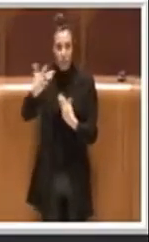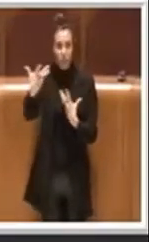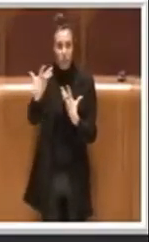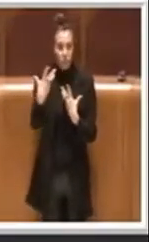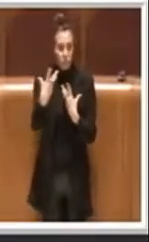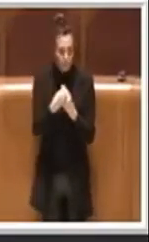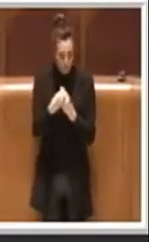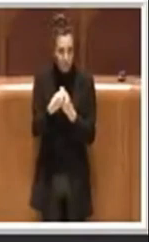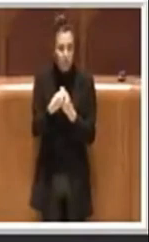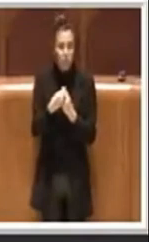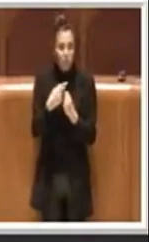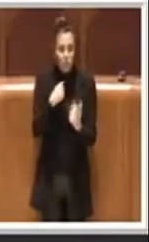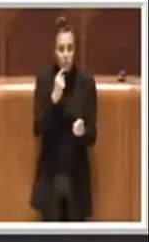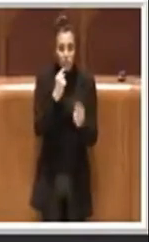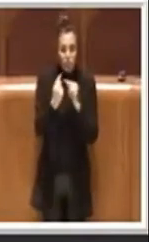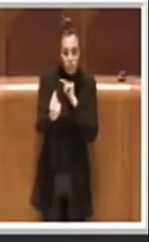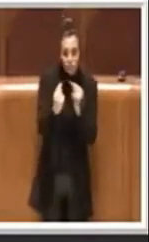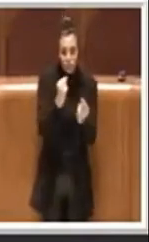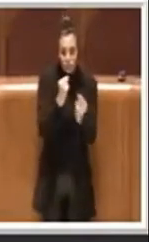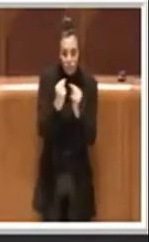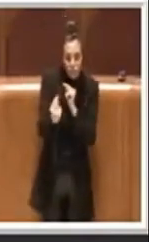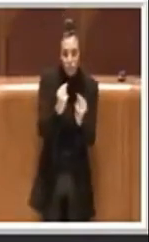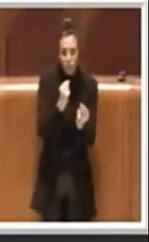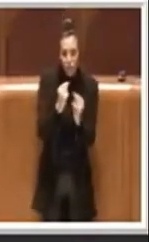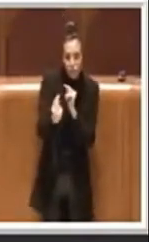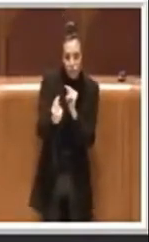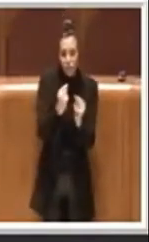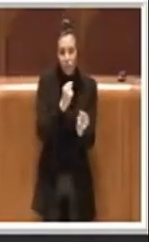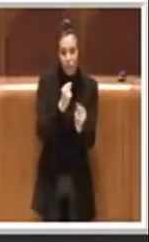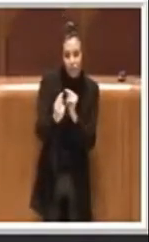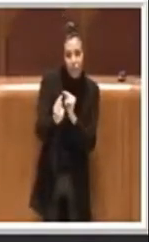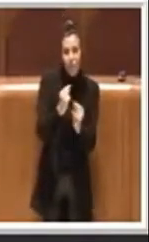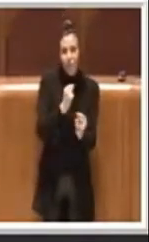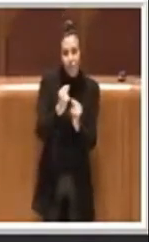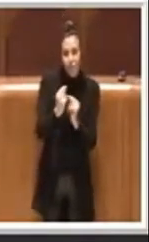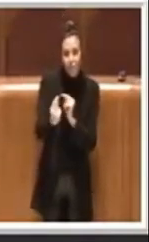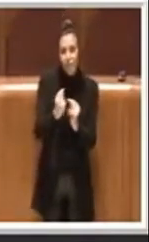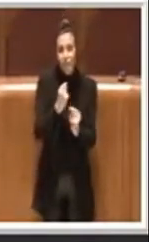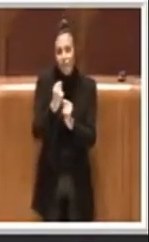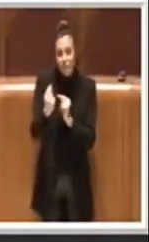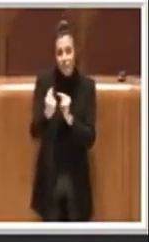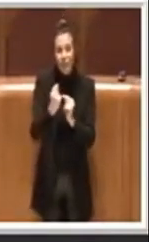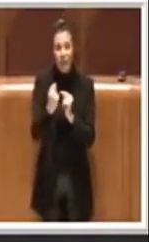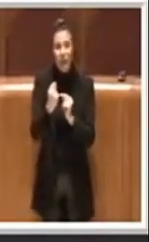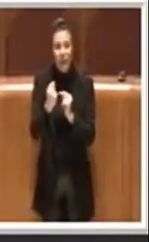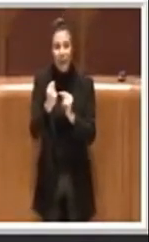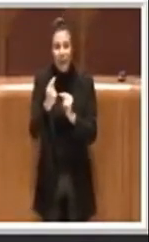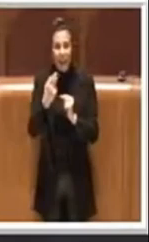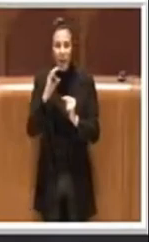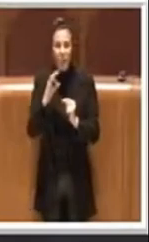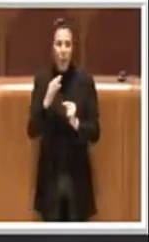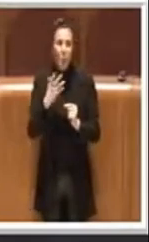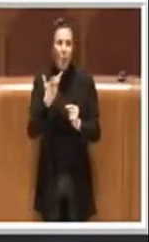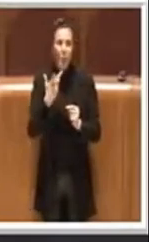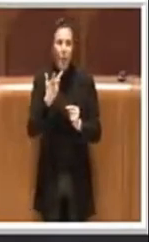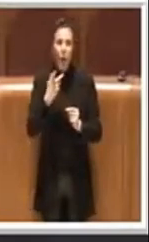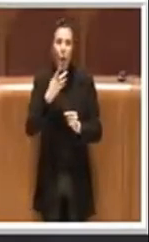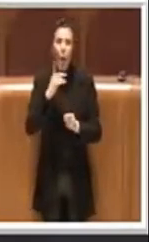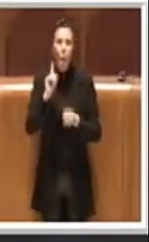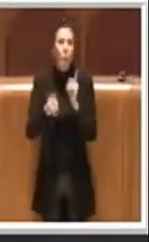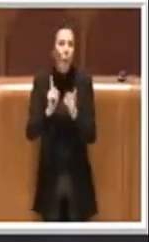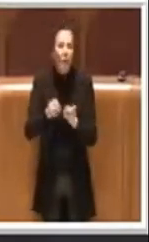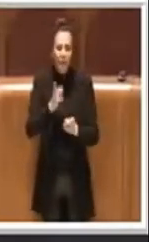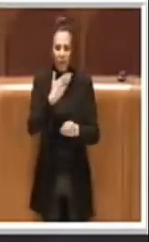come dire, interroguito con loro, abbiamo cercato ecco di andare al di là ovviamente degli schieramenti politici come stiamo